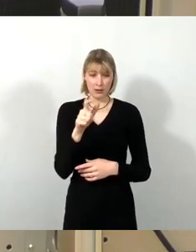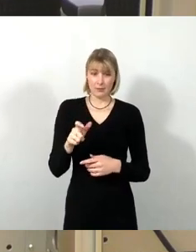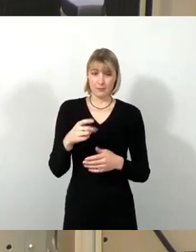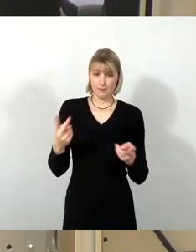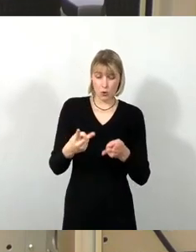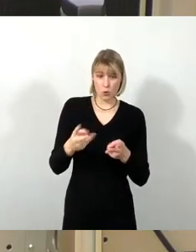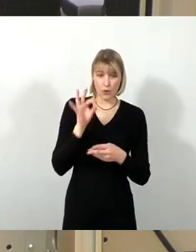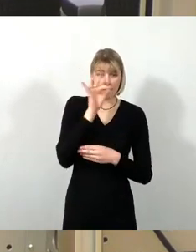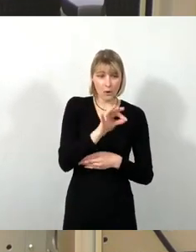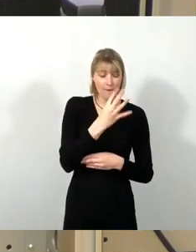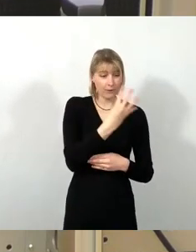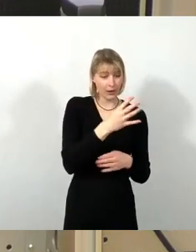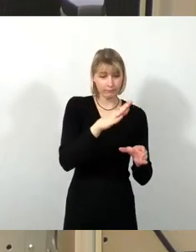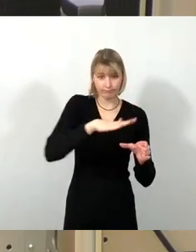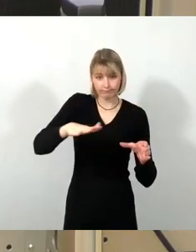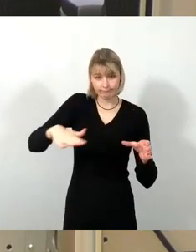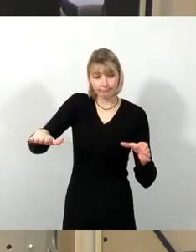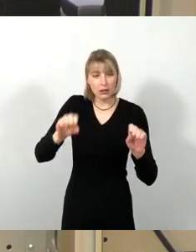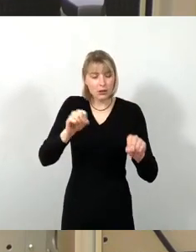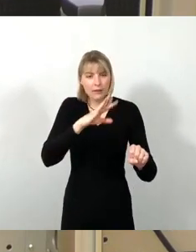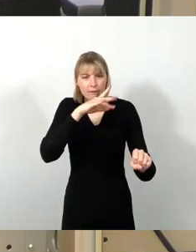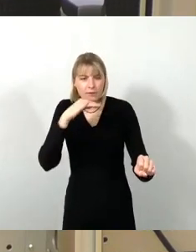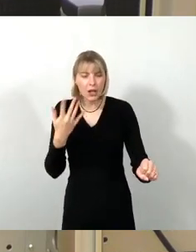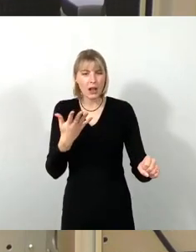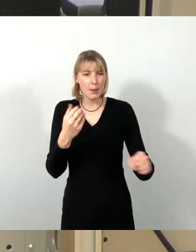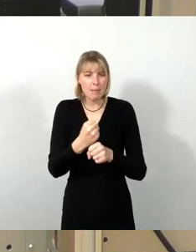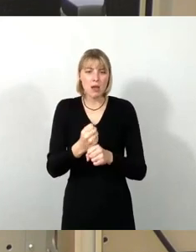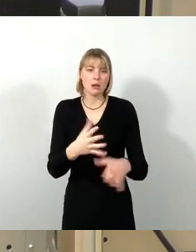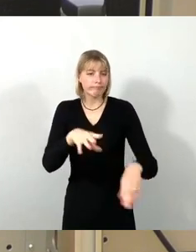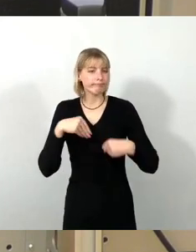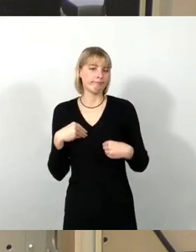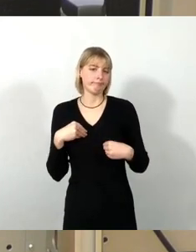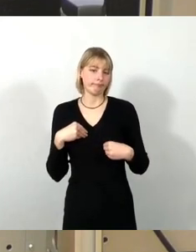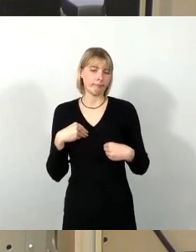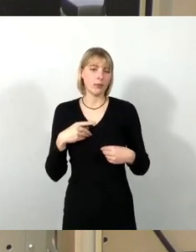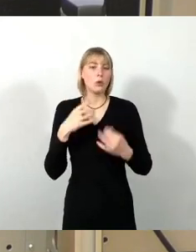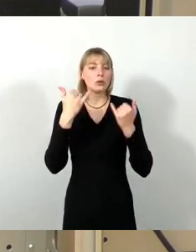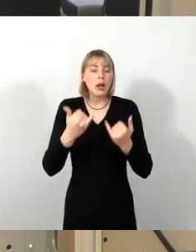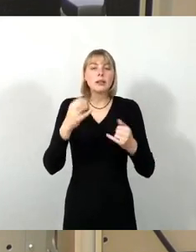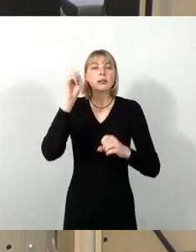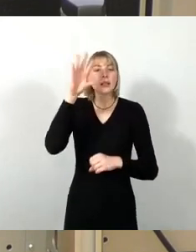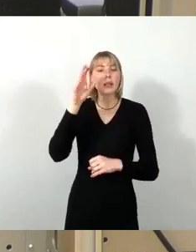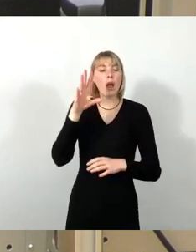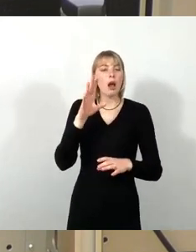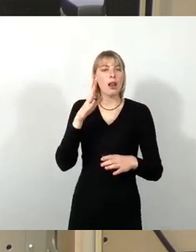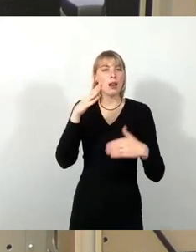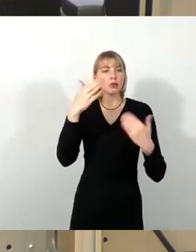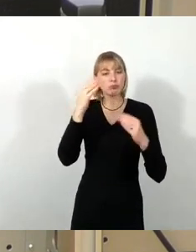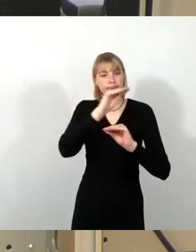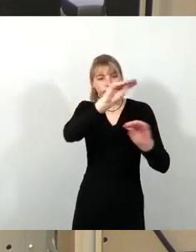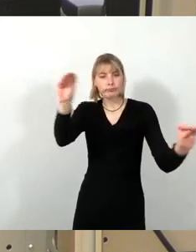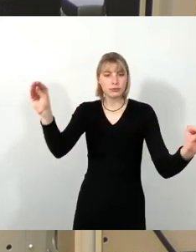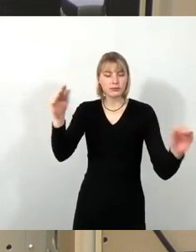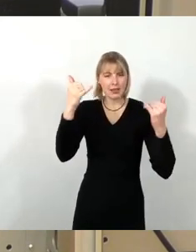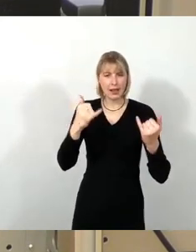tun. Und das Signal, was sie heute aussenden, wird auch die Initiativen, die es jetzt schon gibt,